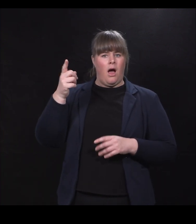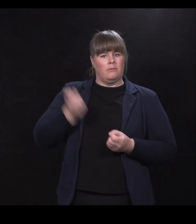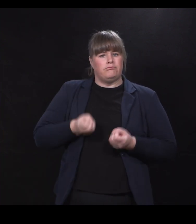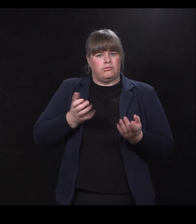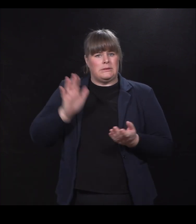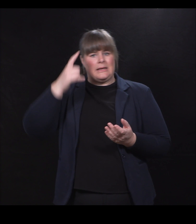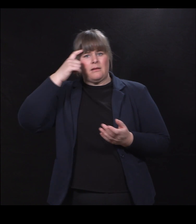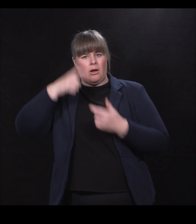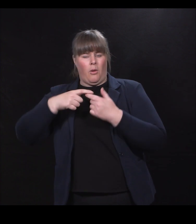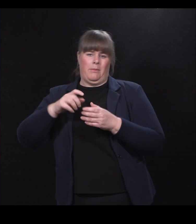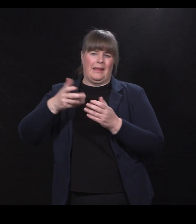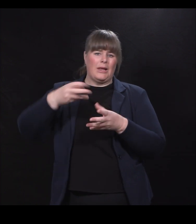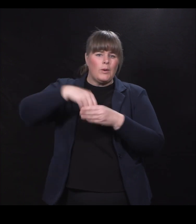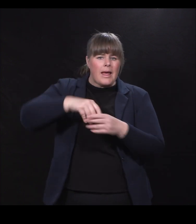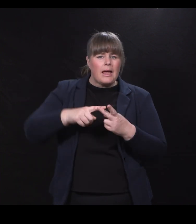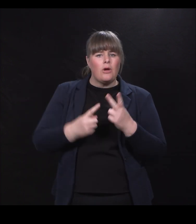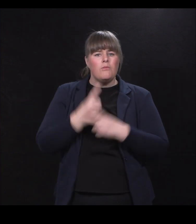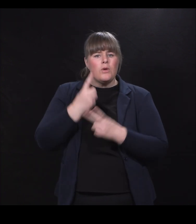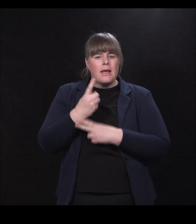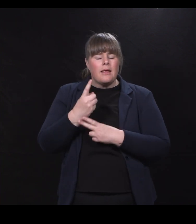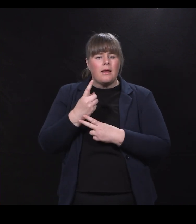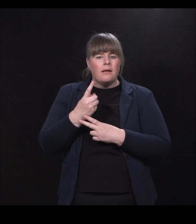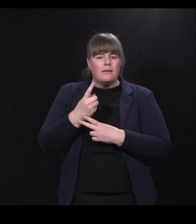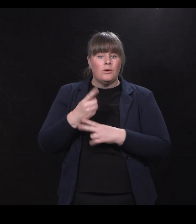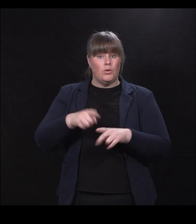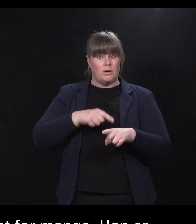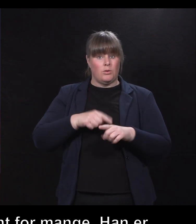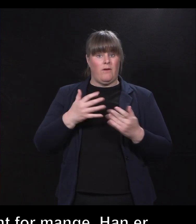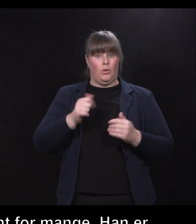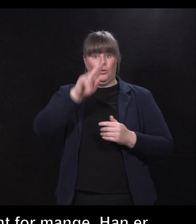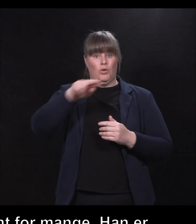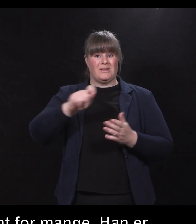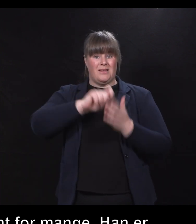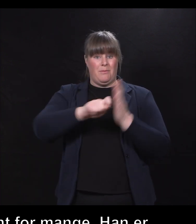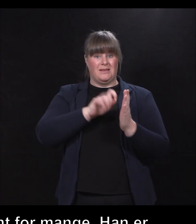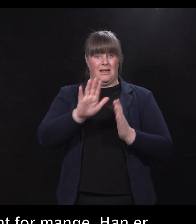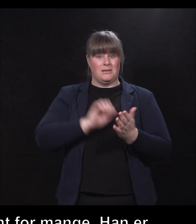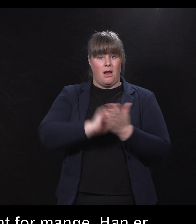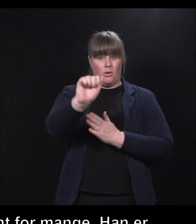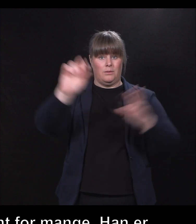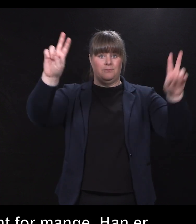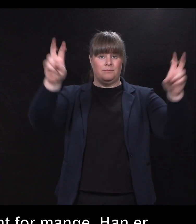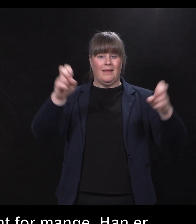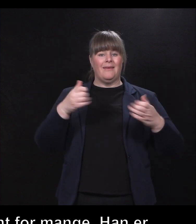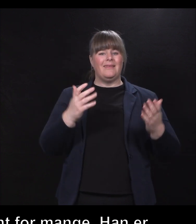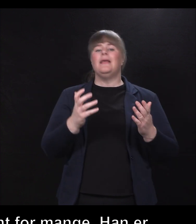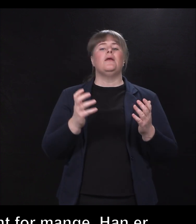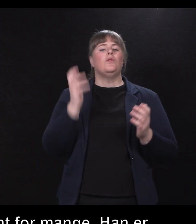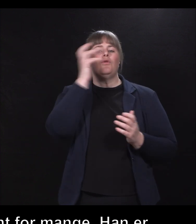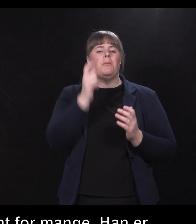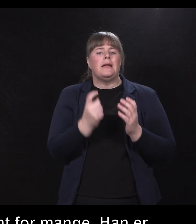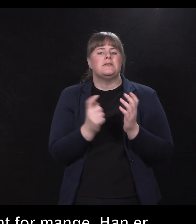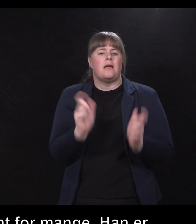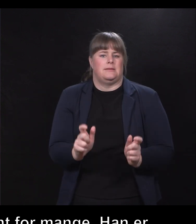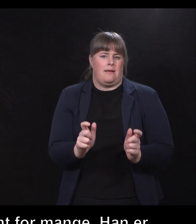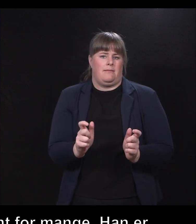om inkludering og muligheter med utgangspunkt i norsk tippinsk slagbord, gi drømmen en sjanse. Og helt til